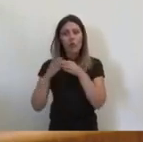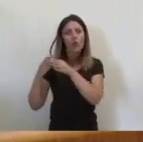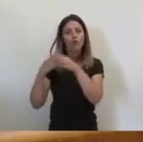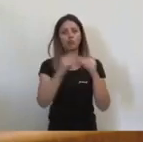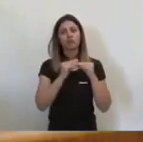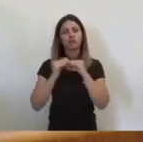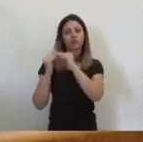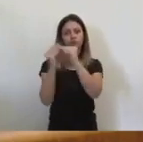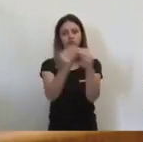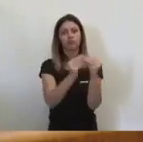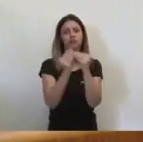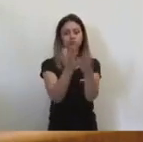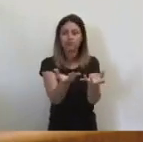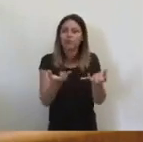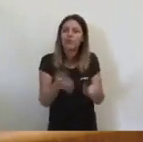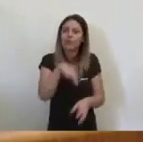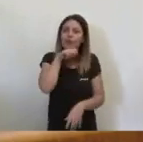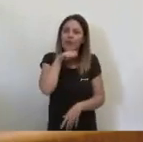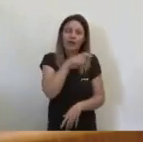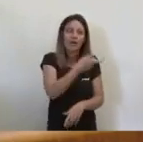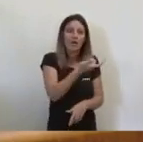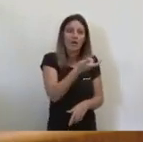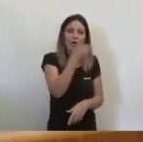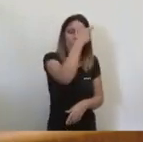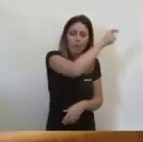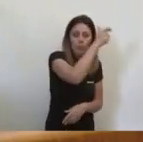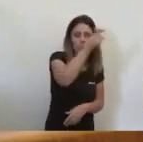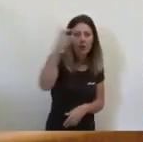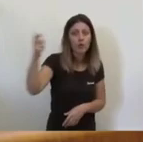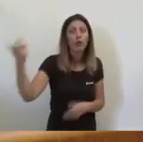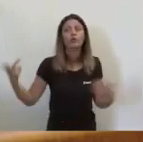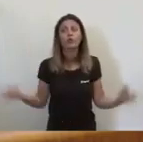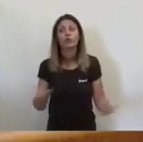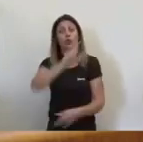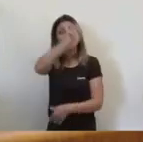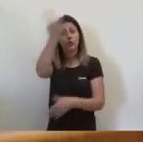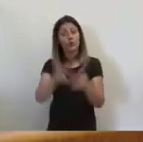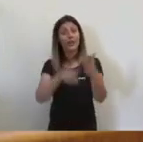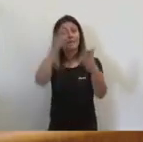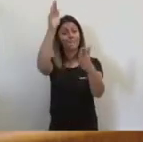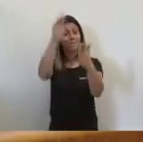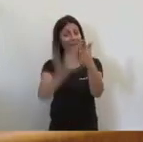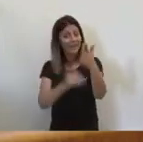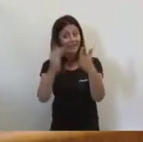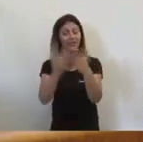aquest dia els valencians i les valencianes tindran la classe política que es mereixen gràcies